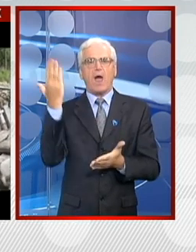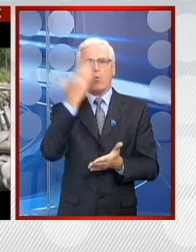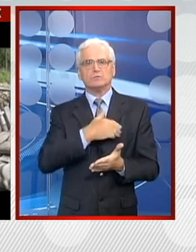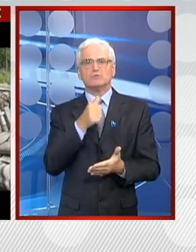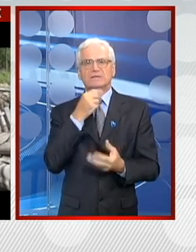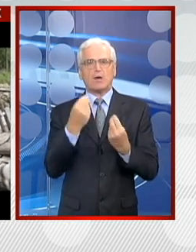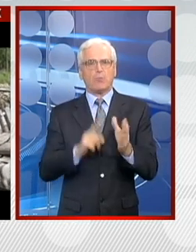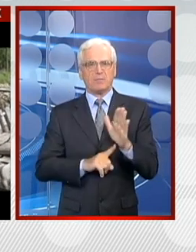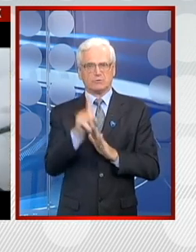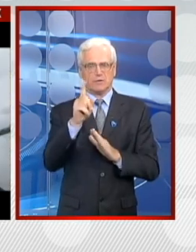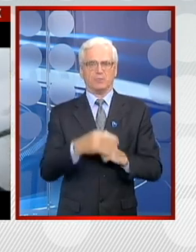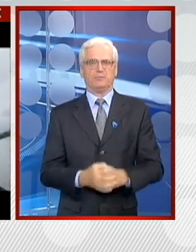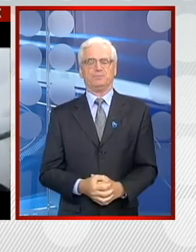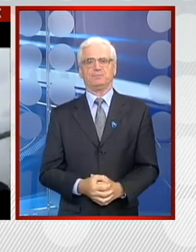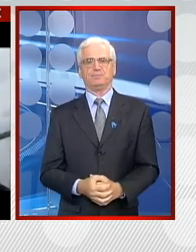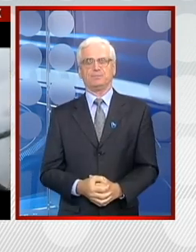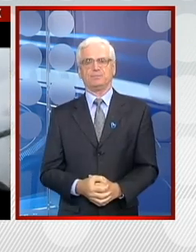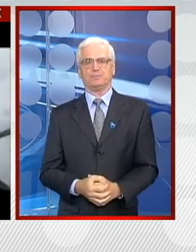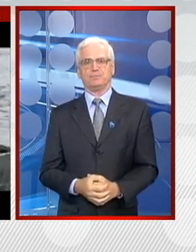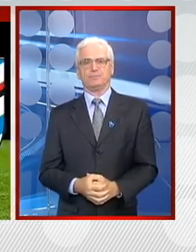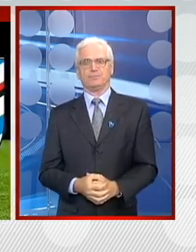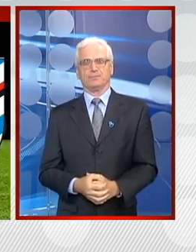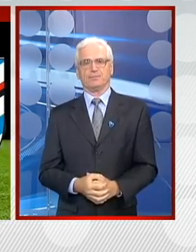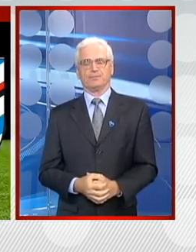bude uspešna i efikasna.